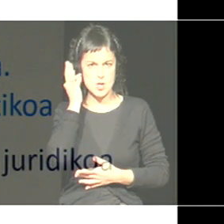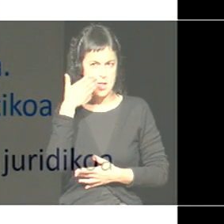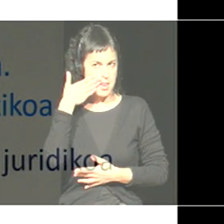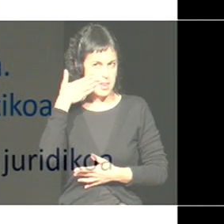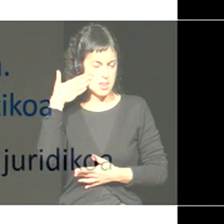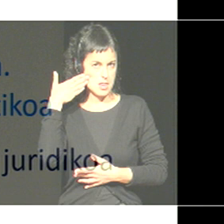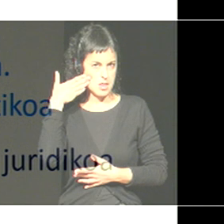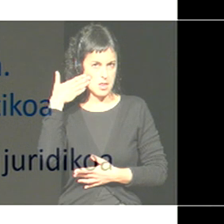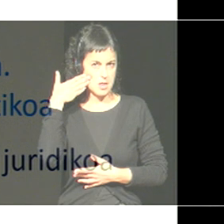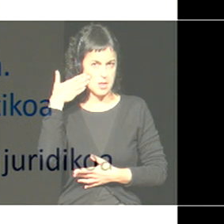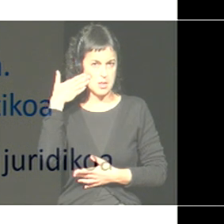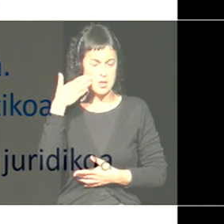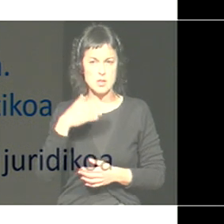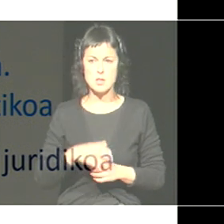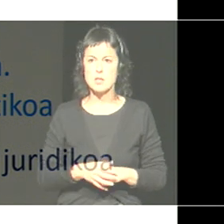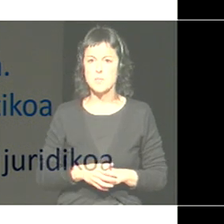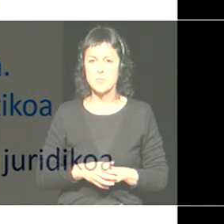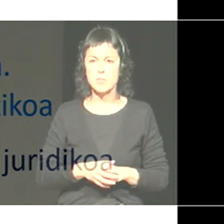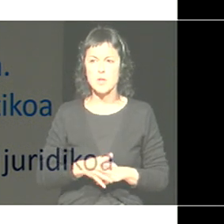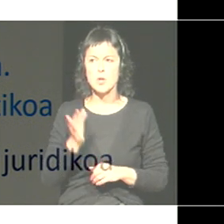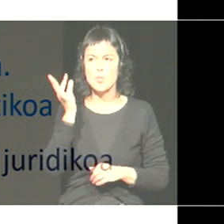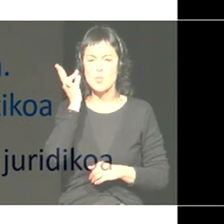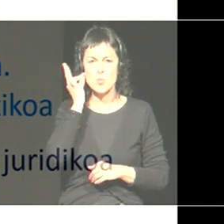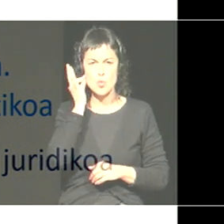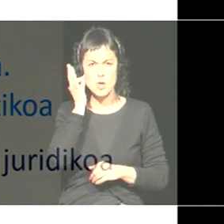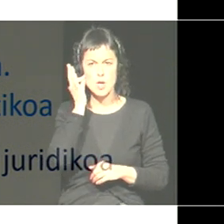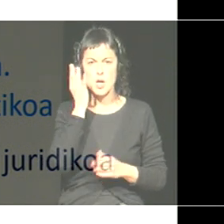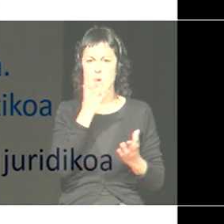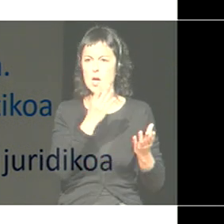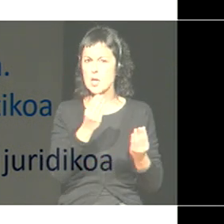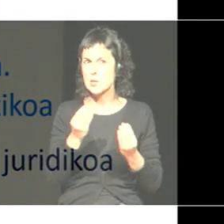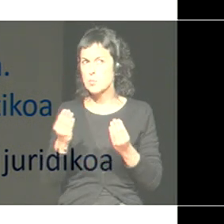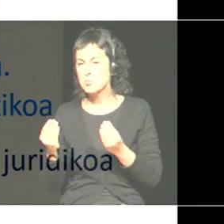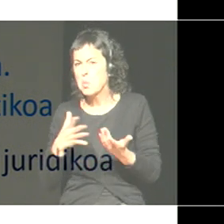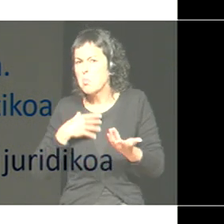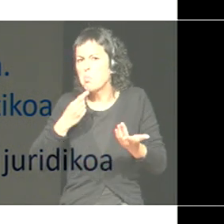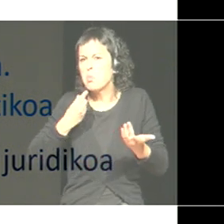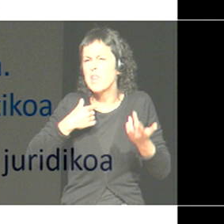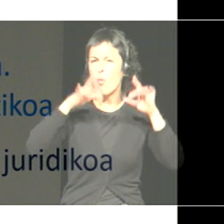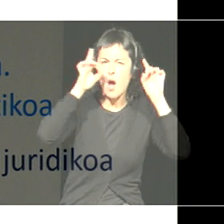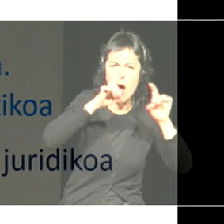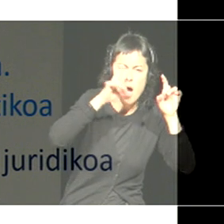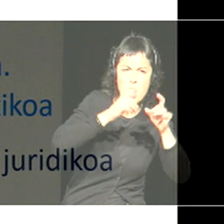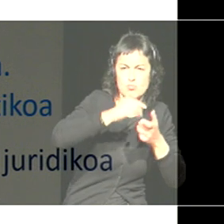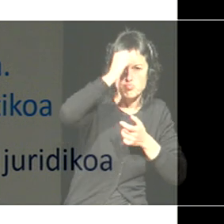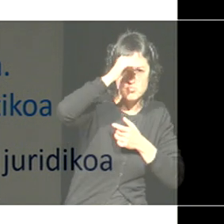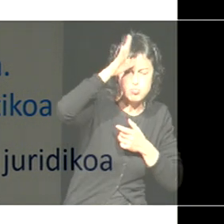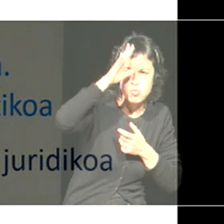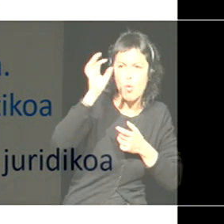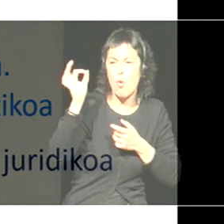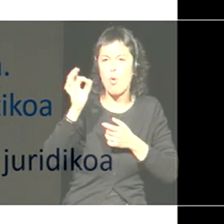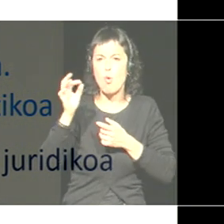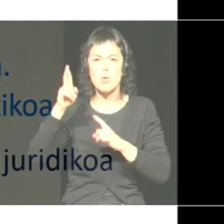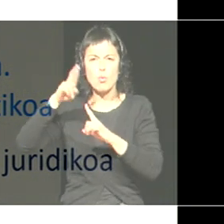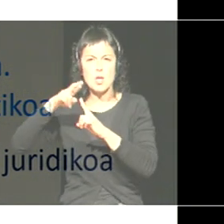Eta hainbat, eta hainbat emakume, ziurazki eskuntza gutxiago edo, edukazinio gutxiago rekin, eta erreferentzia